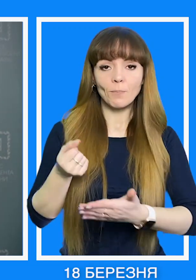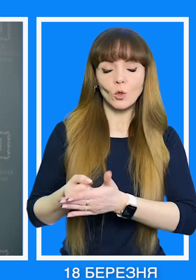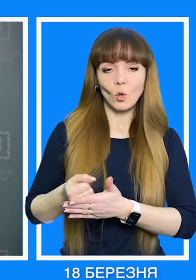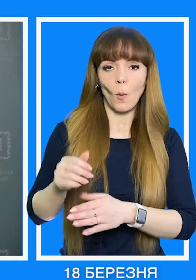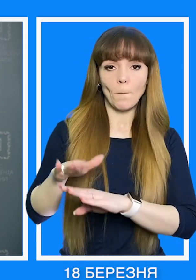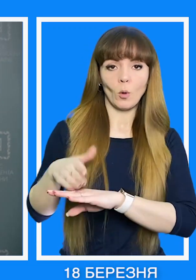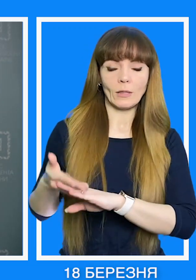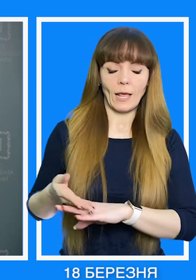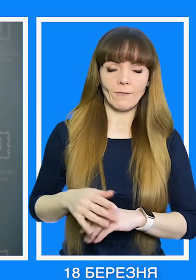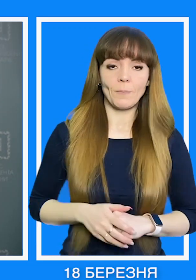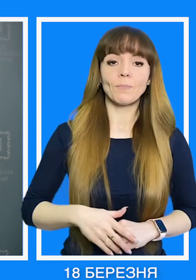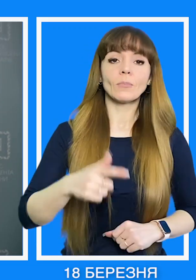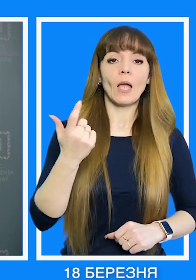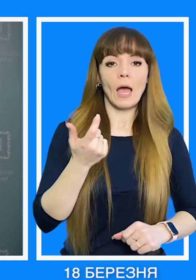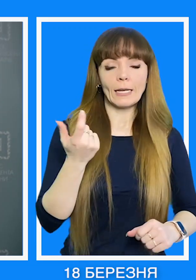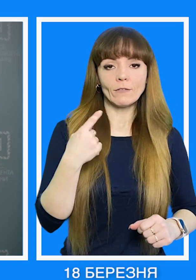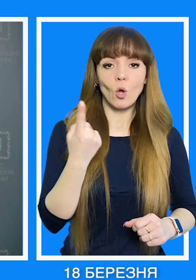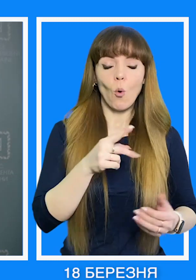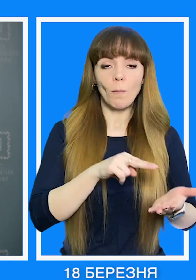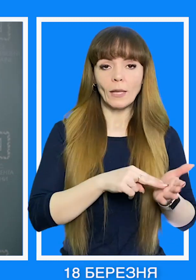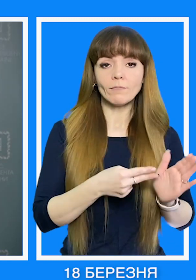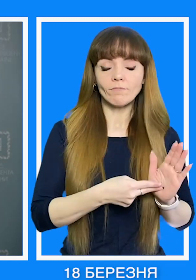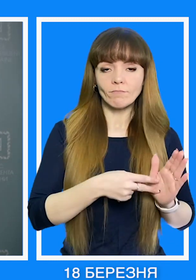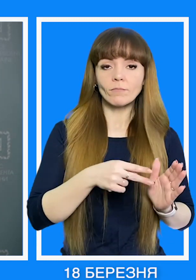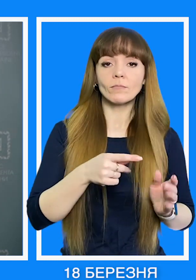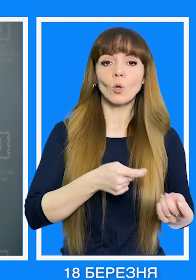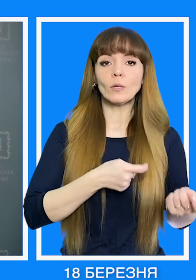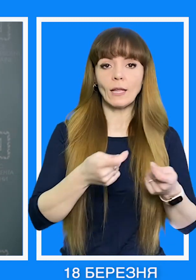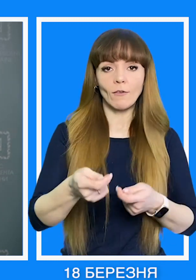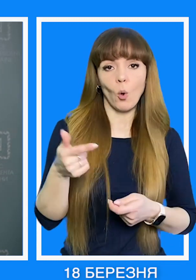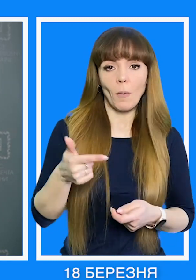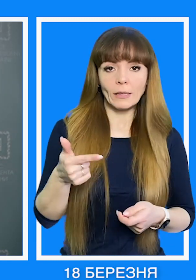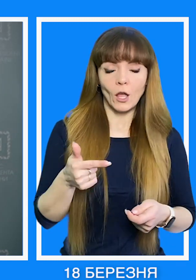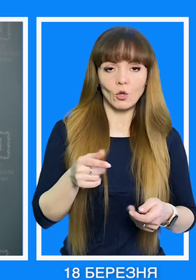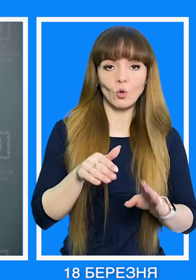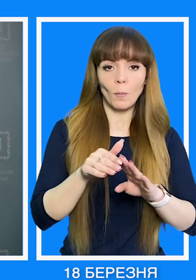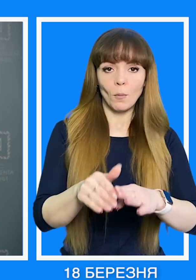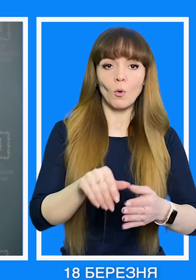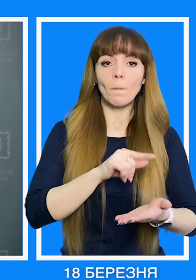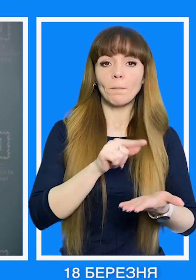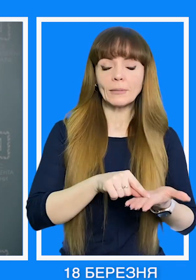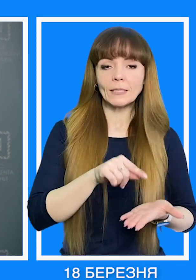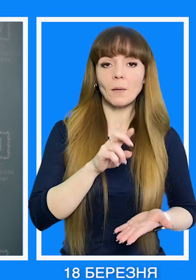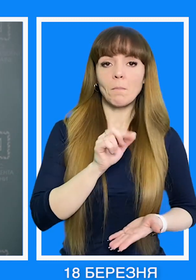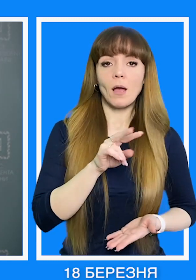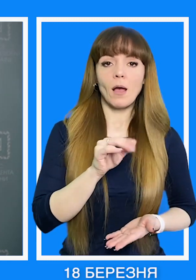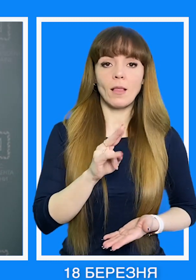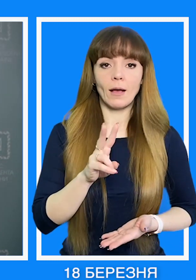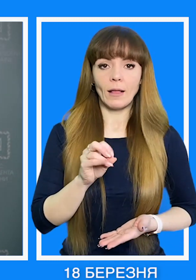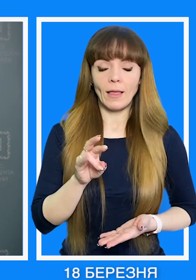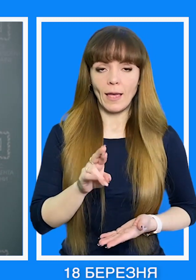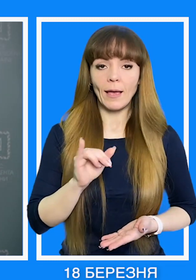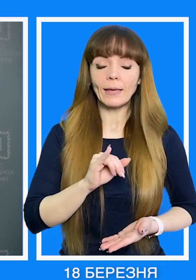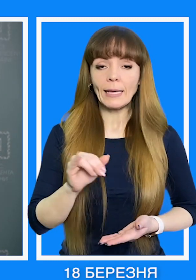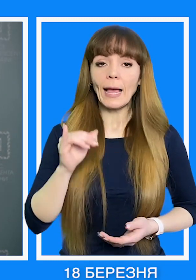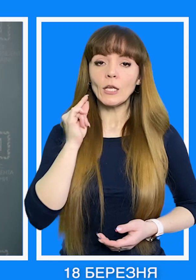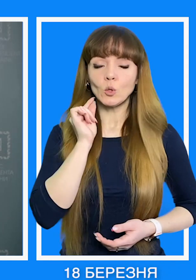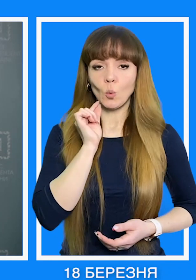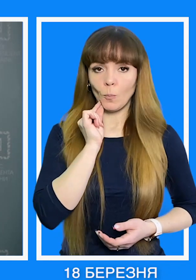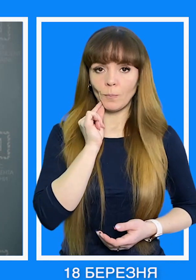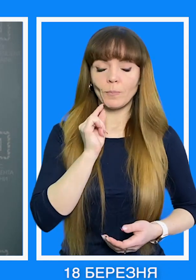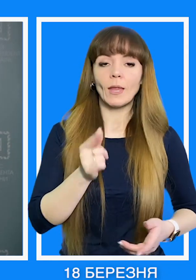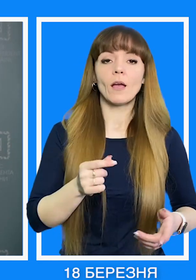Полтави. Харківська область. Планується доставка гуманітарної допомоги до міст Балаклея та